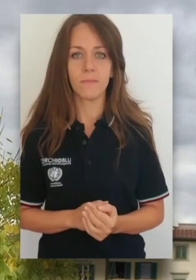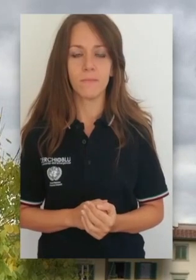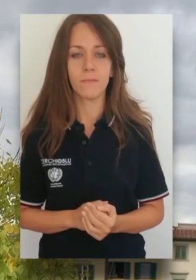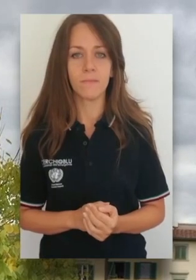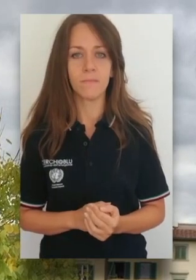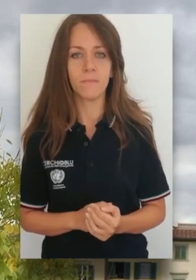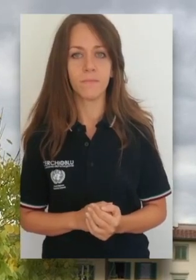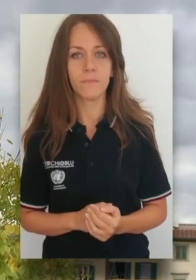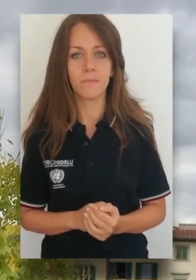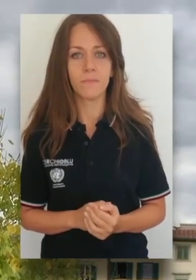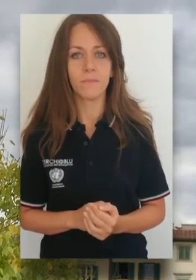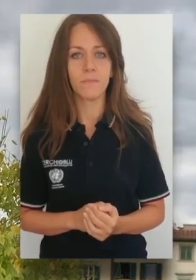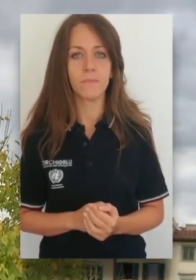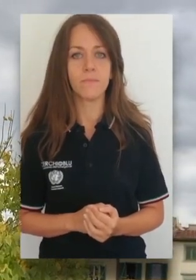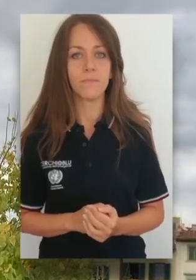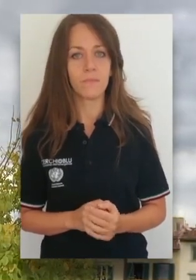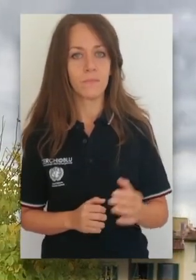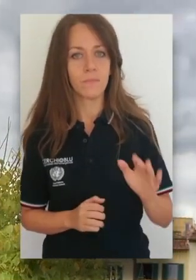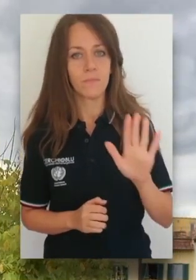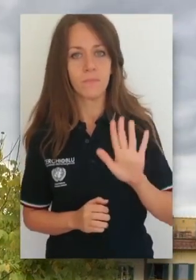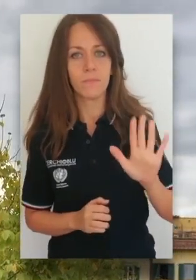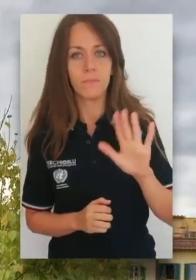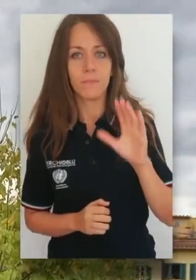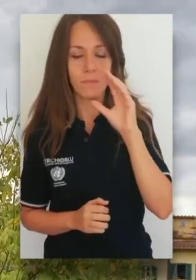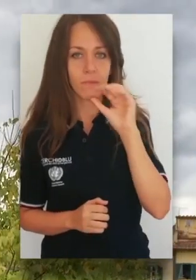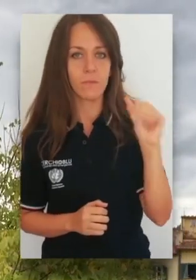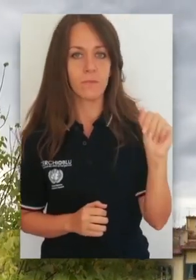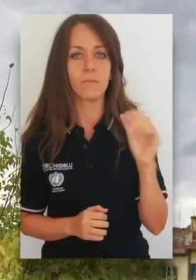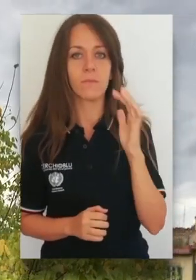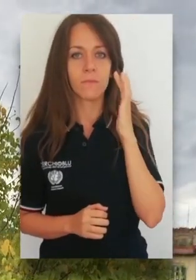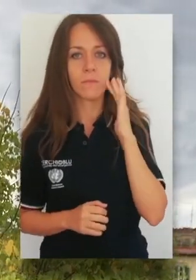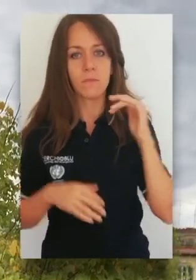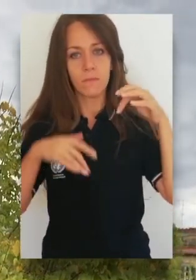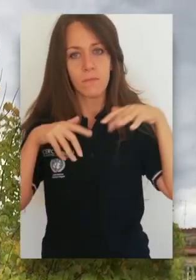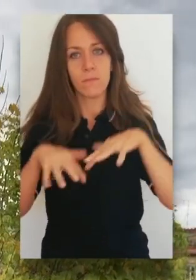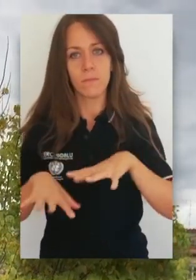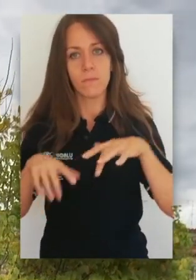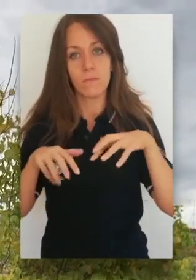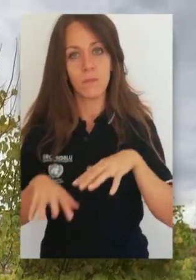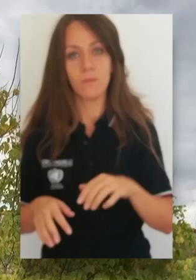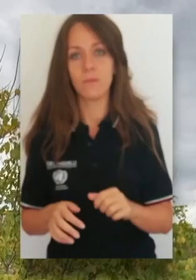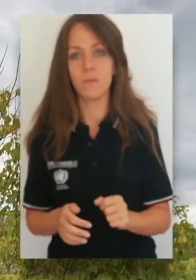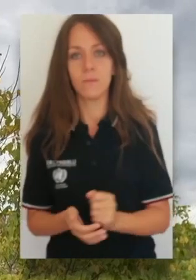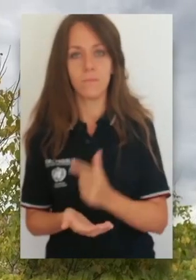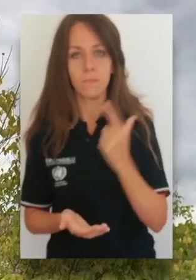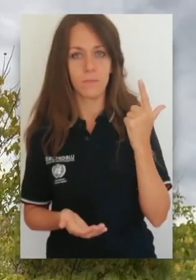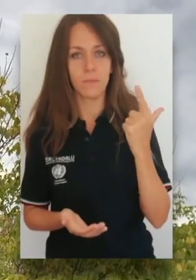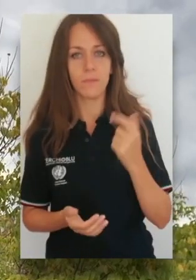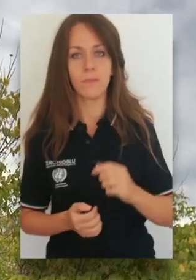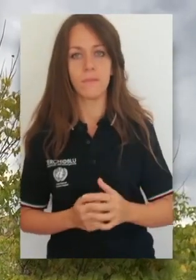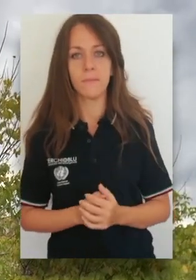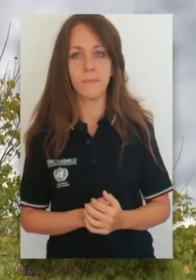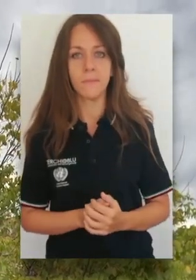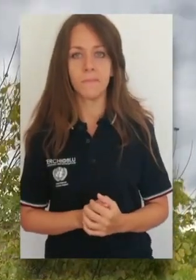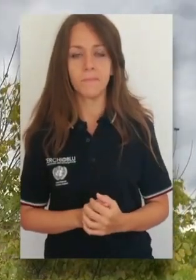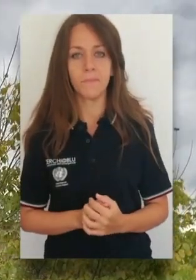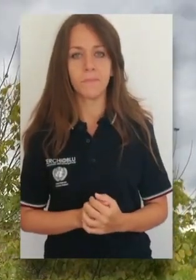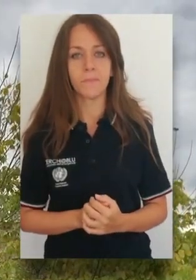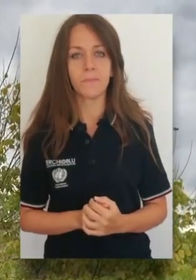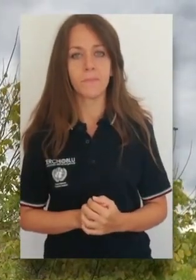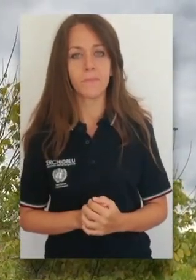emergenza. Nel caso della Toscana, il rischio alluvionale è uno dei rischi più importanti.